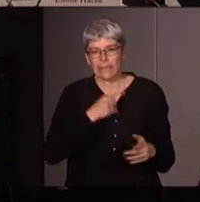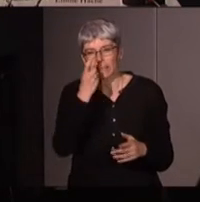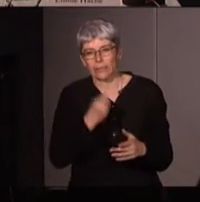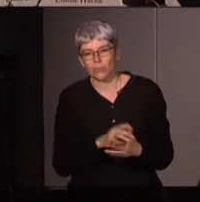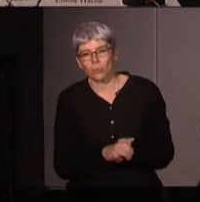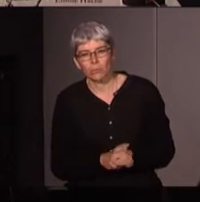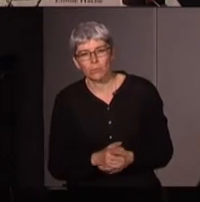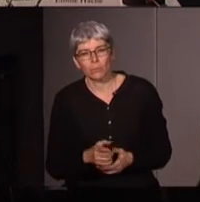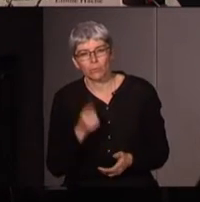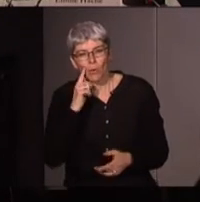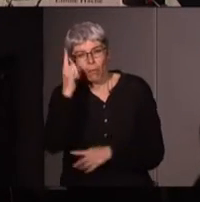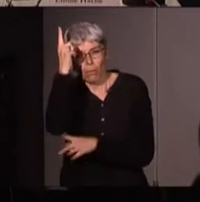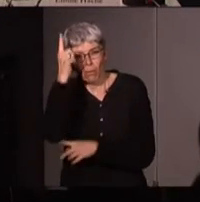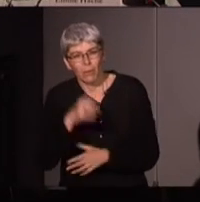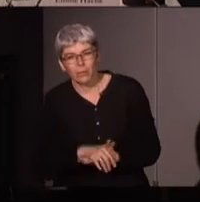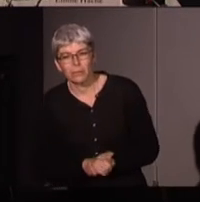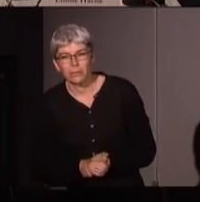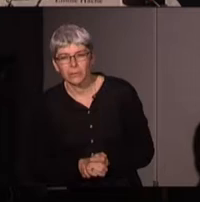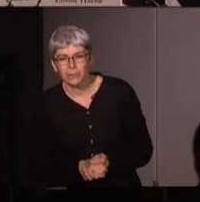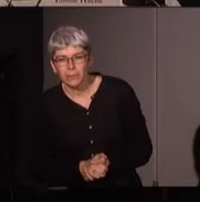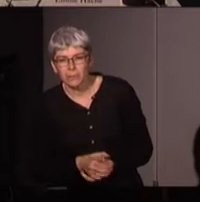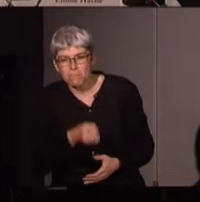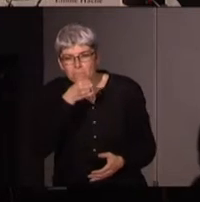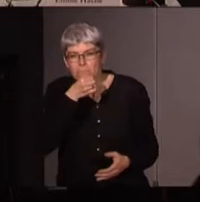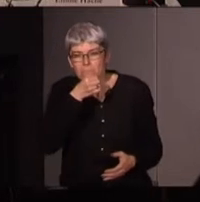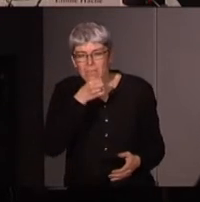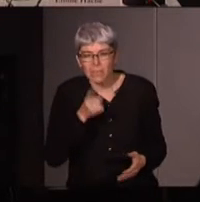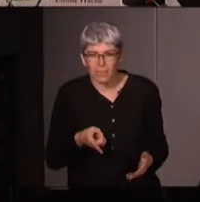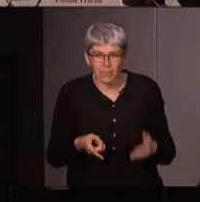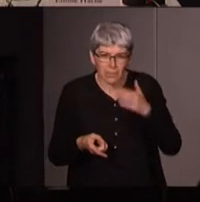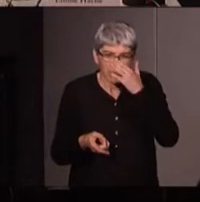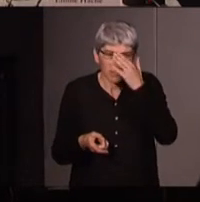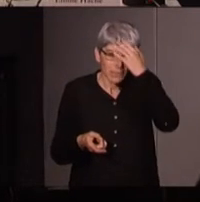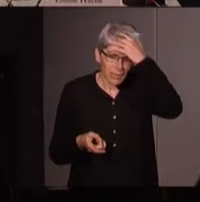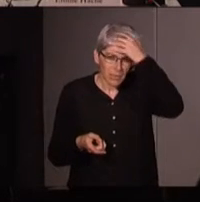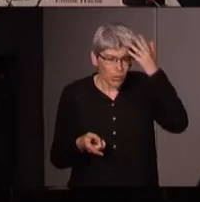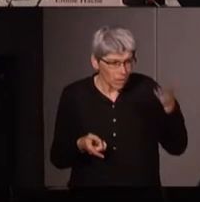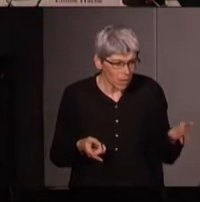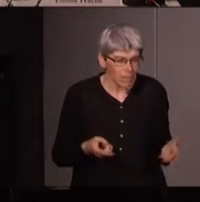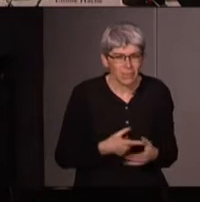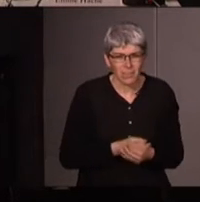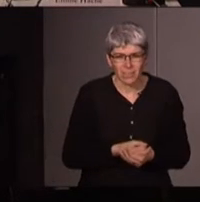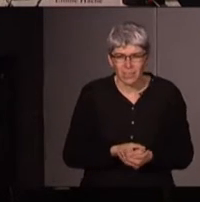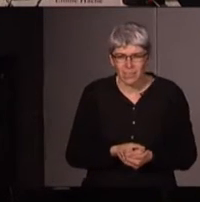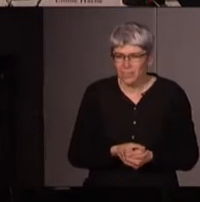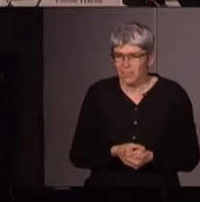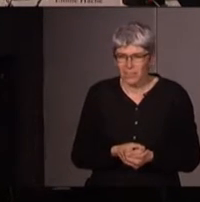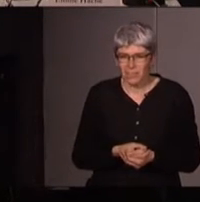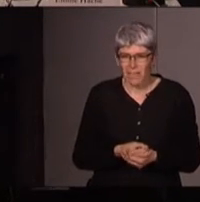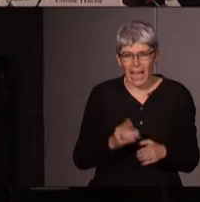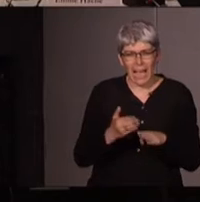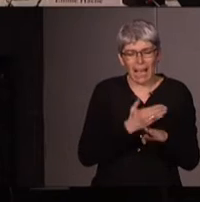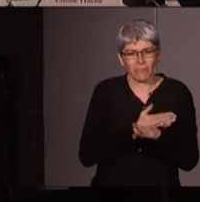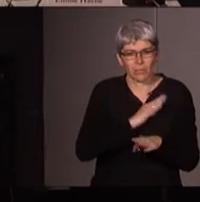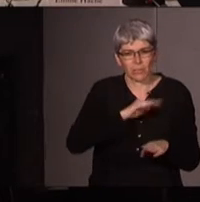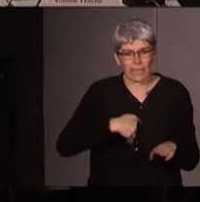qui se lève c'est la dernière j'ai le micro mais c'est pas forcément bien que ça soit un homme qui close bref c'est bien de le reconnaître l'avant-dernière